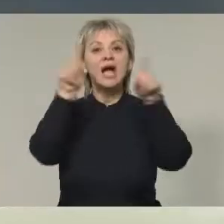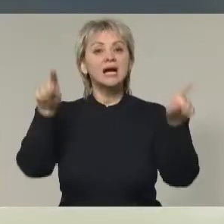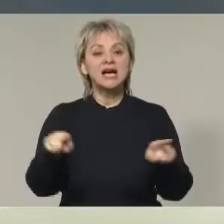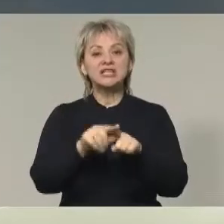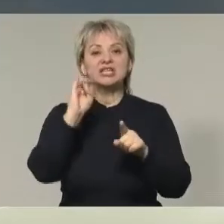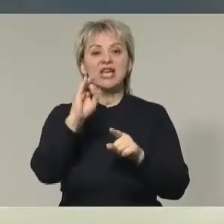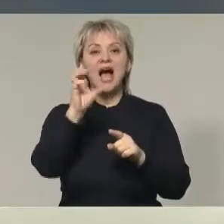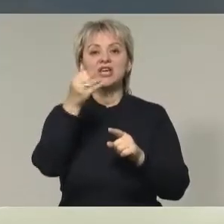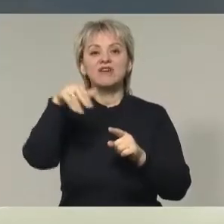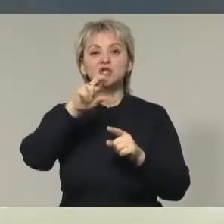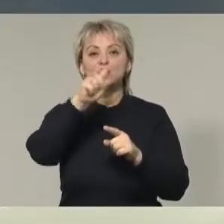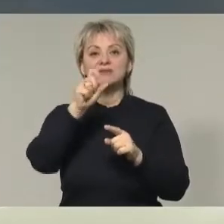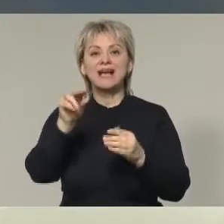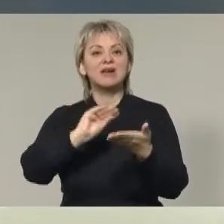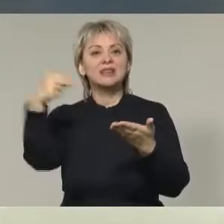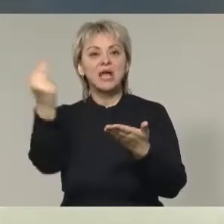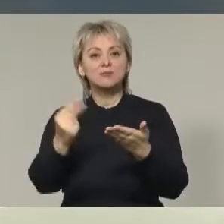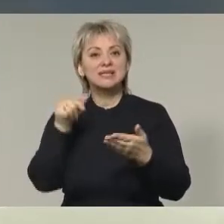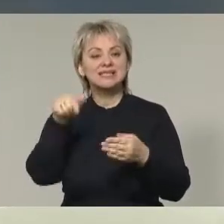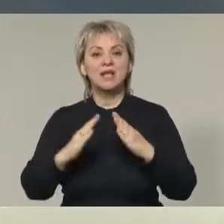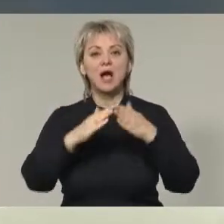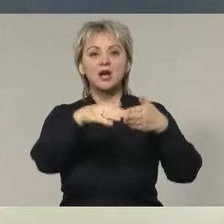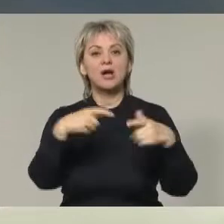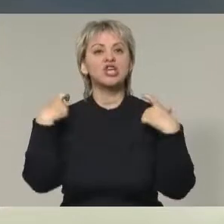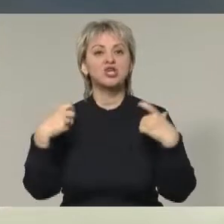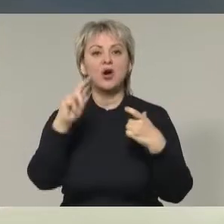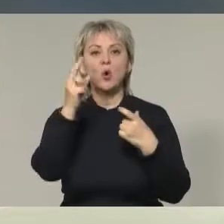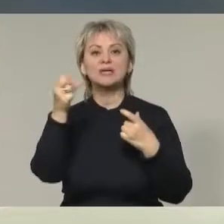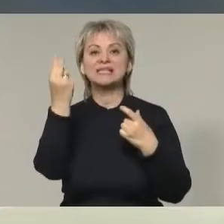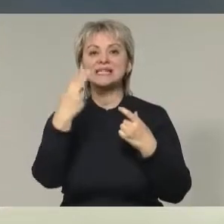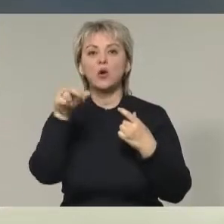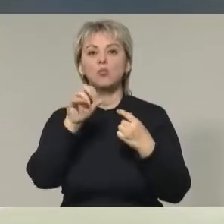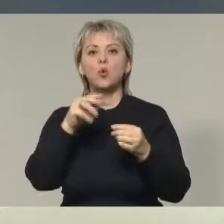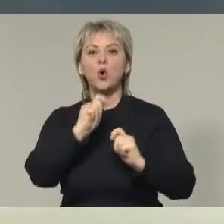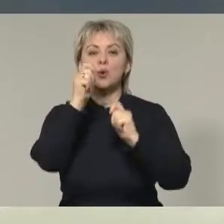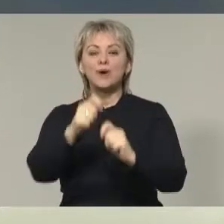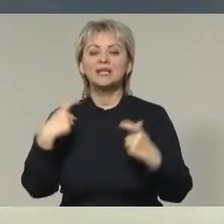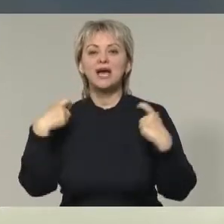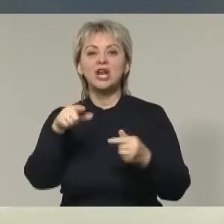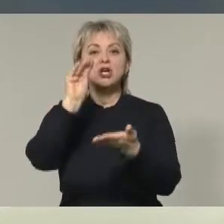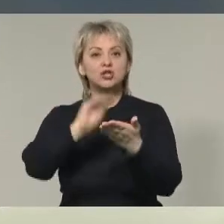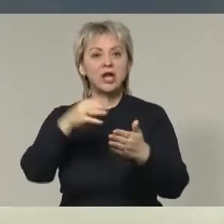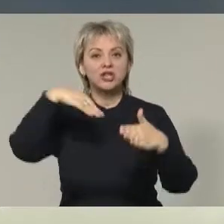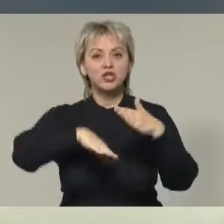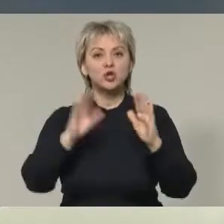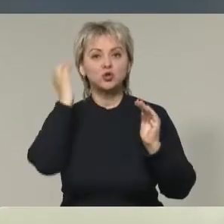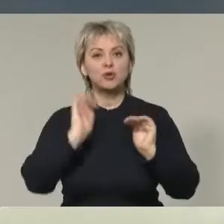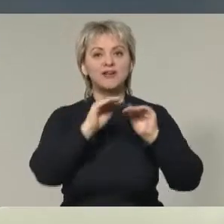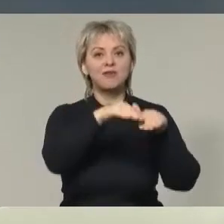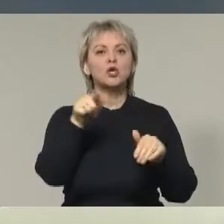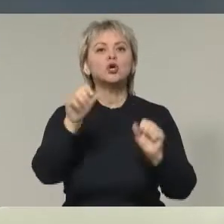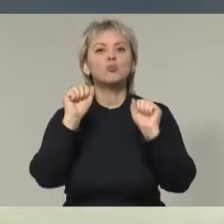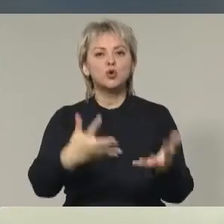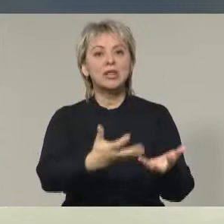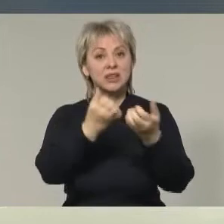Картины Ивана Айвазовского, написанные им на корабле «Генерал Коцебу» и подаренные капитану, лежат на дне Черного моря. И их